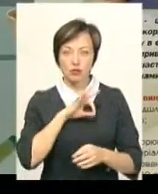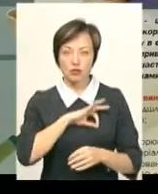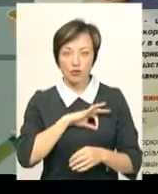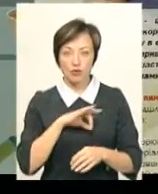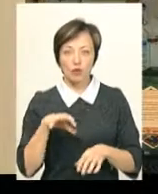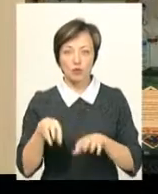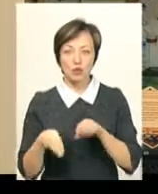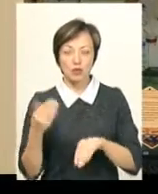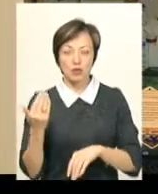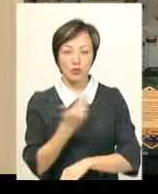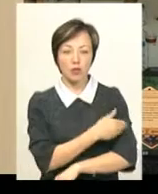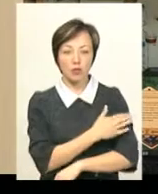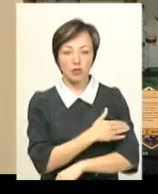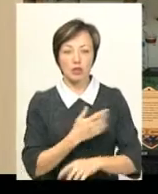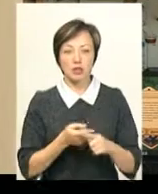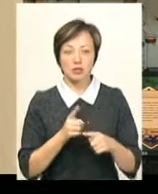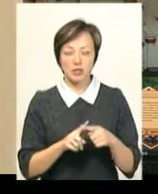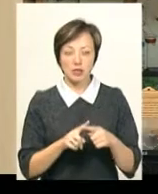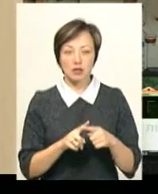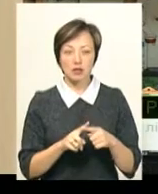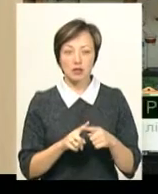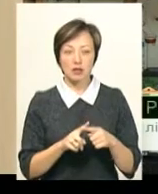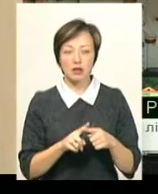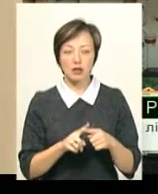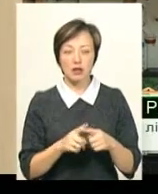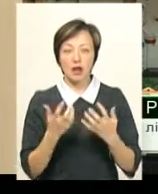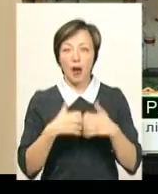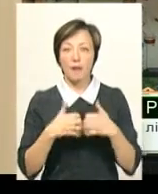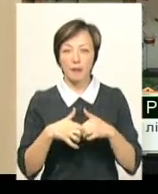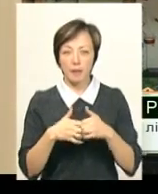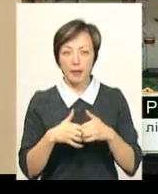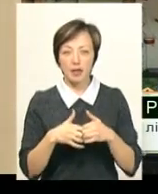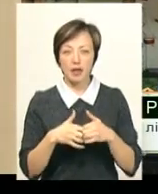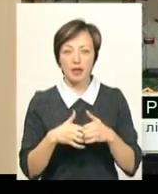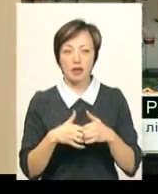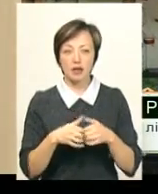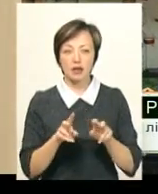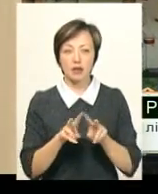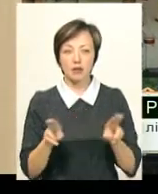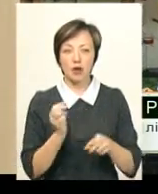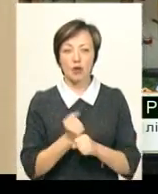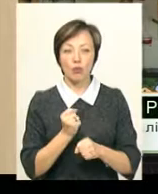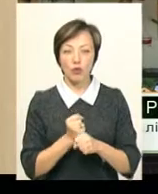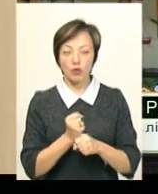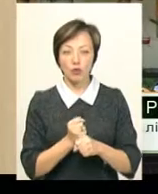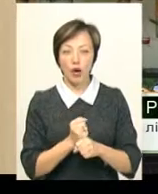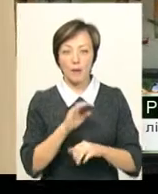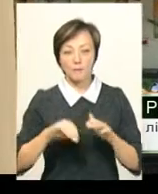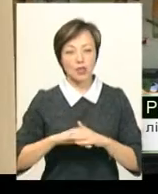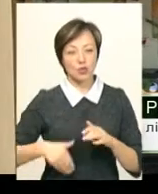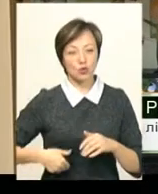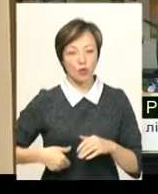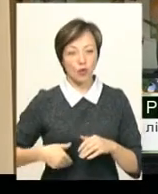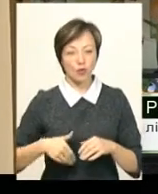сусідній Польщі. Інсулін подається такий пристрій, який імитує роботу підшлункової